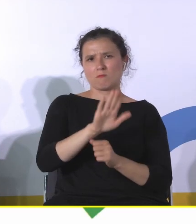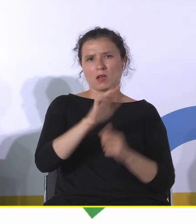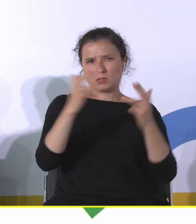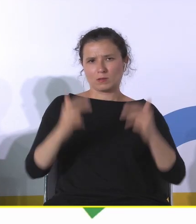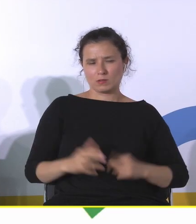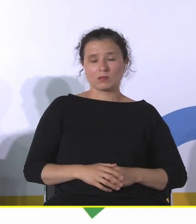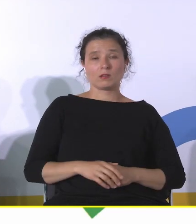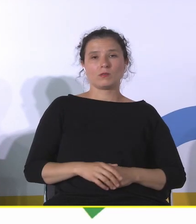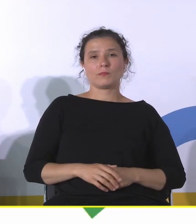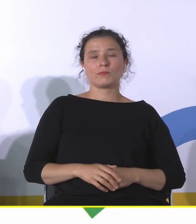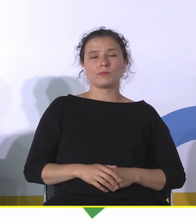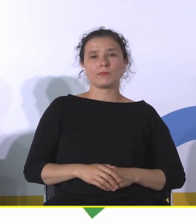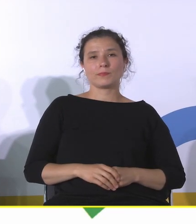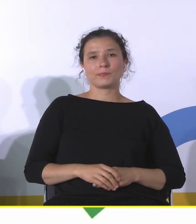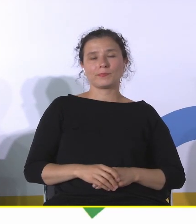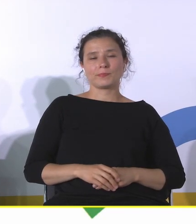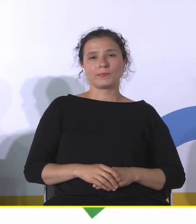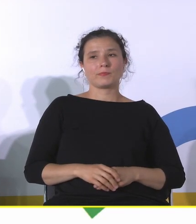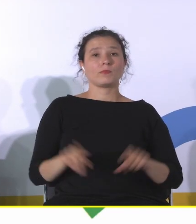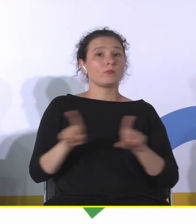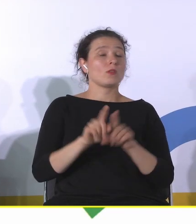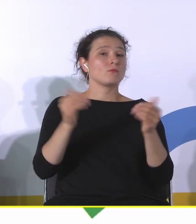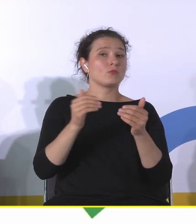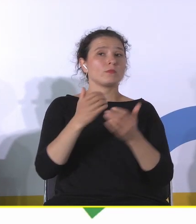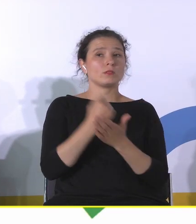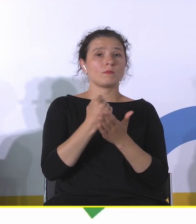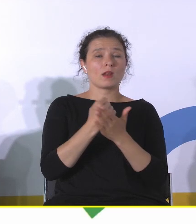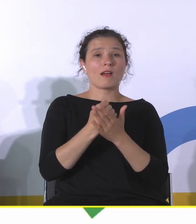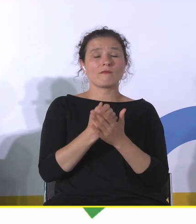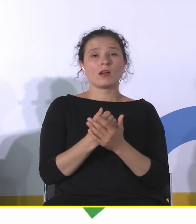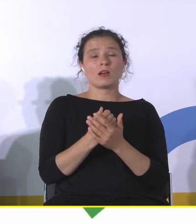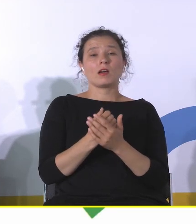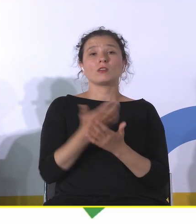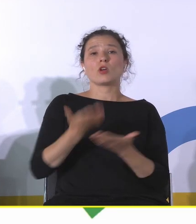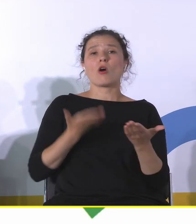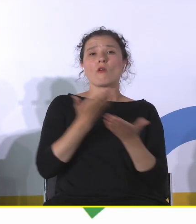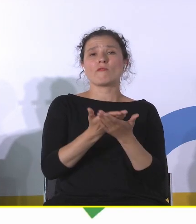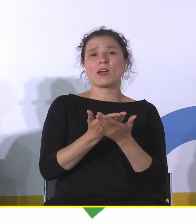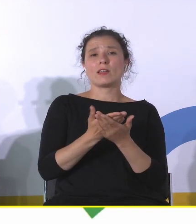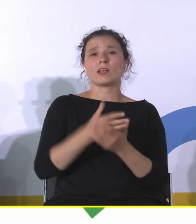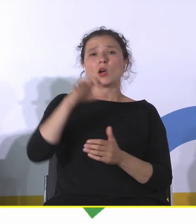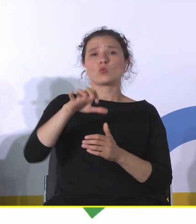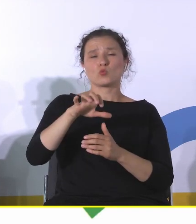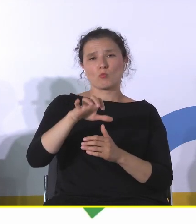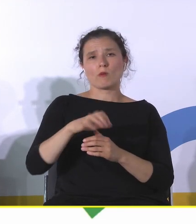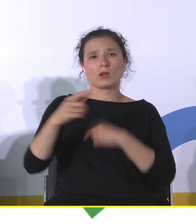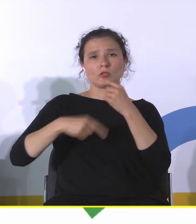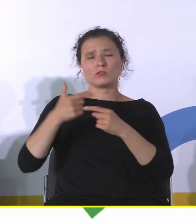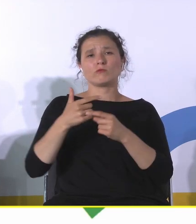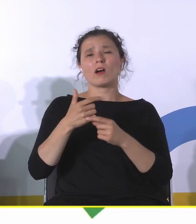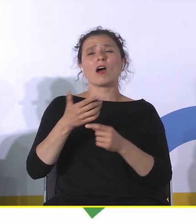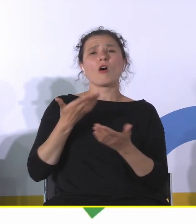odpowiedzią. To może być też kwestia dywersyfikacji oferty placówek dziedzictwa, tak, teraz przychodzi mi do głowy moje